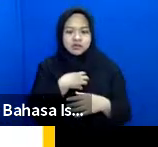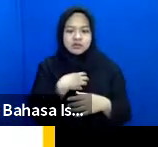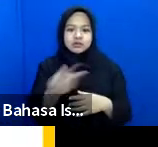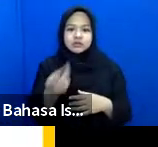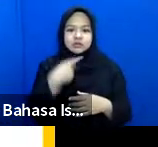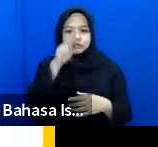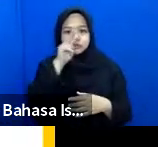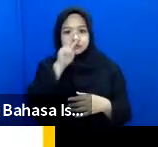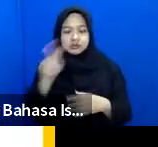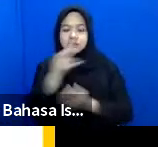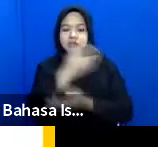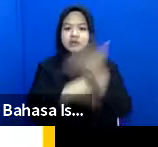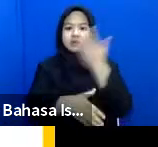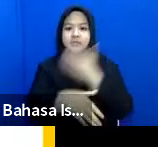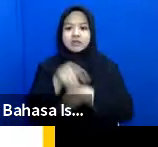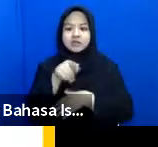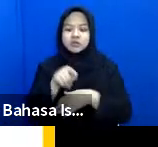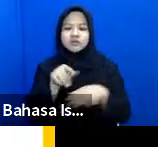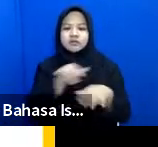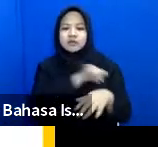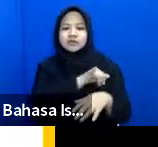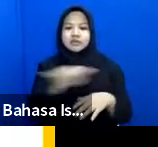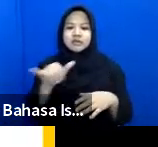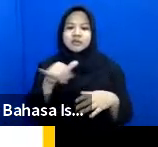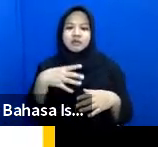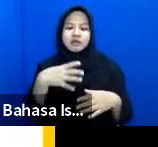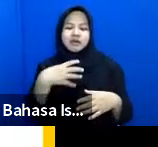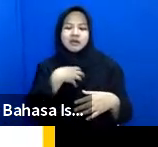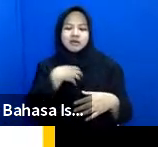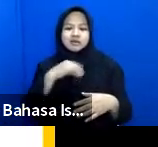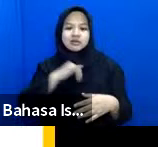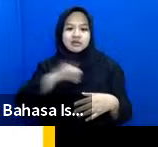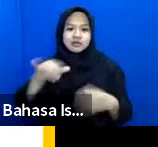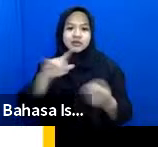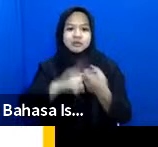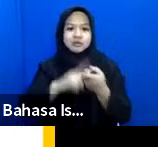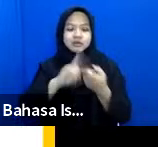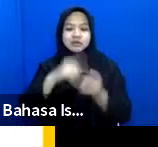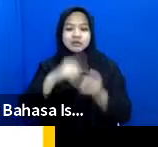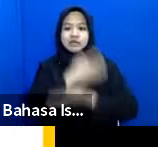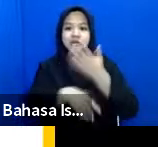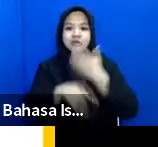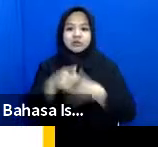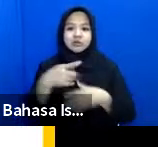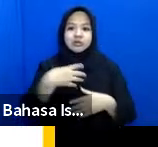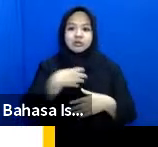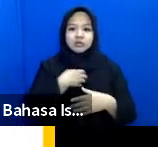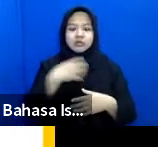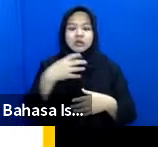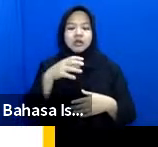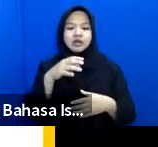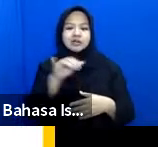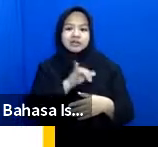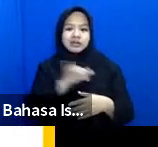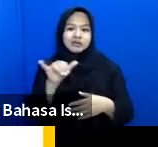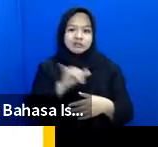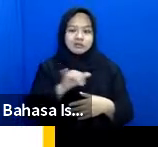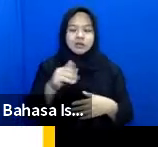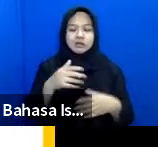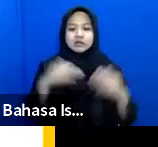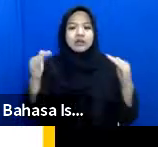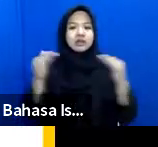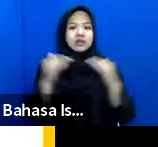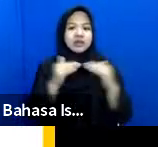kita melihat disabilitas dari persamaan hak bahwa teman-teman disabilitas ini juga memiliki hak yang sama dan hak yang setara